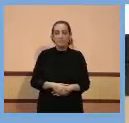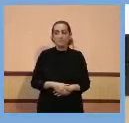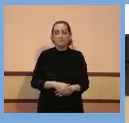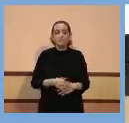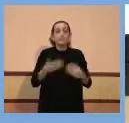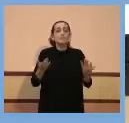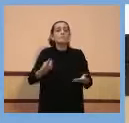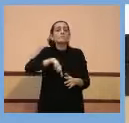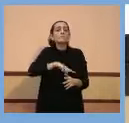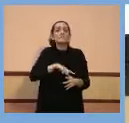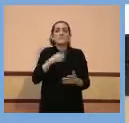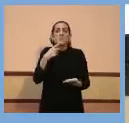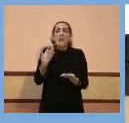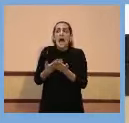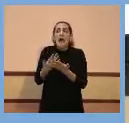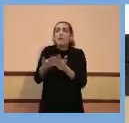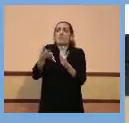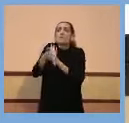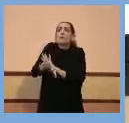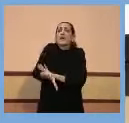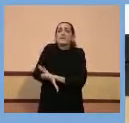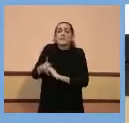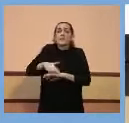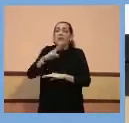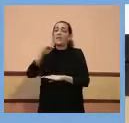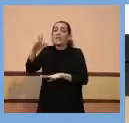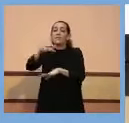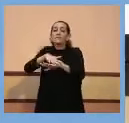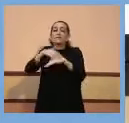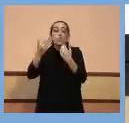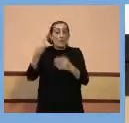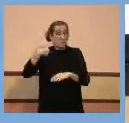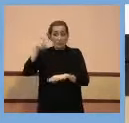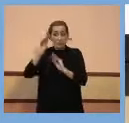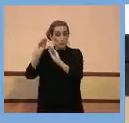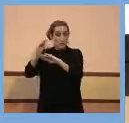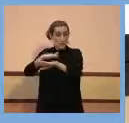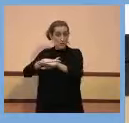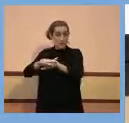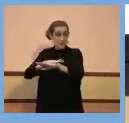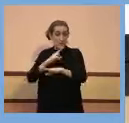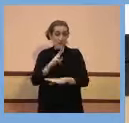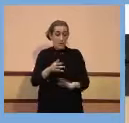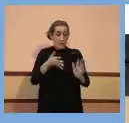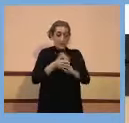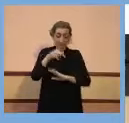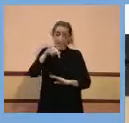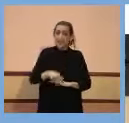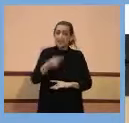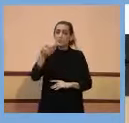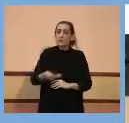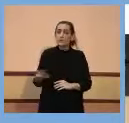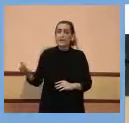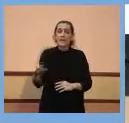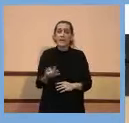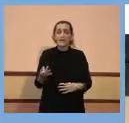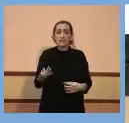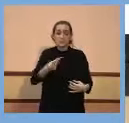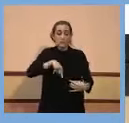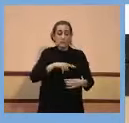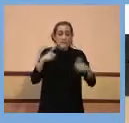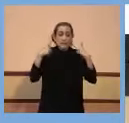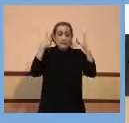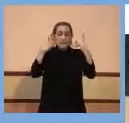utilitzem els arguments que utilitza el propi Ministeri o i que val la pena que tots ho coneguem, perquè aquí el que és important i el que